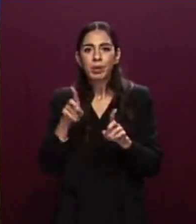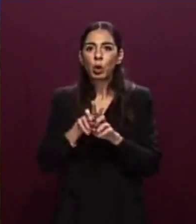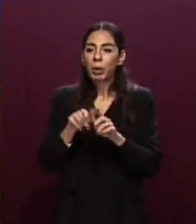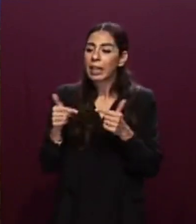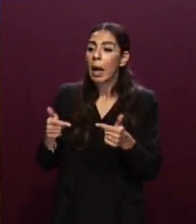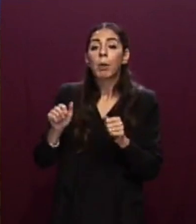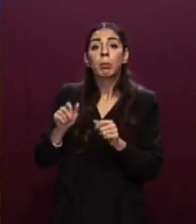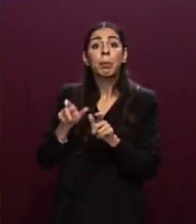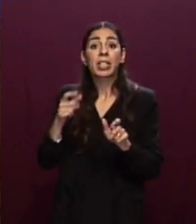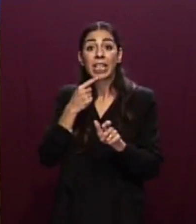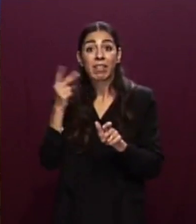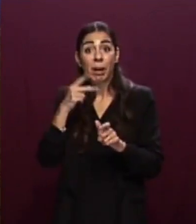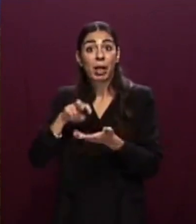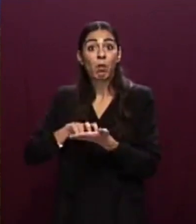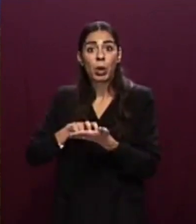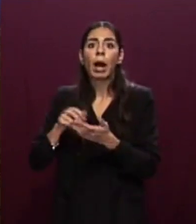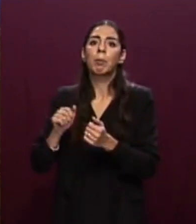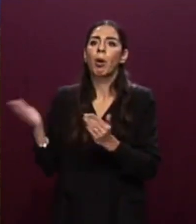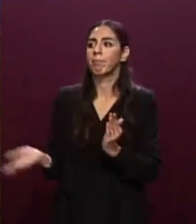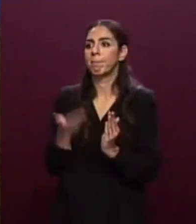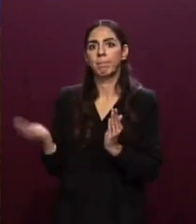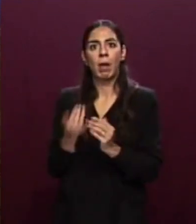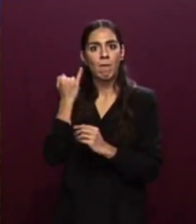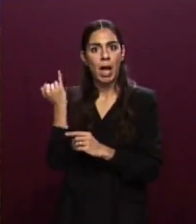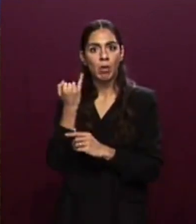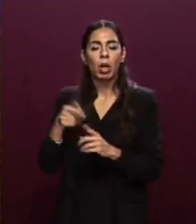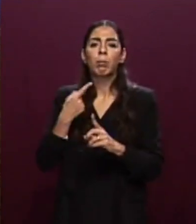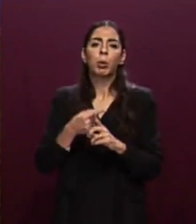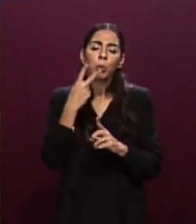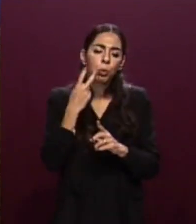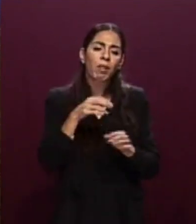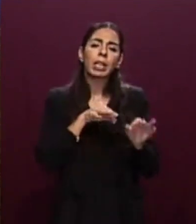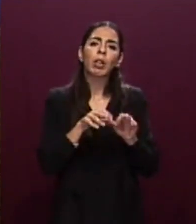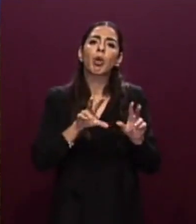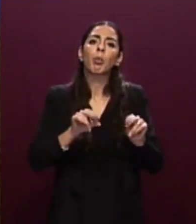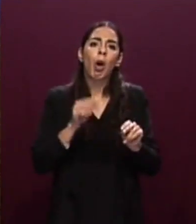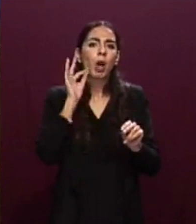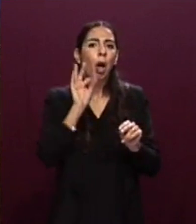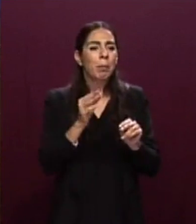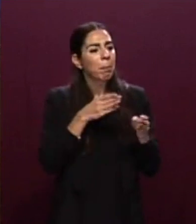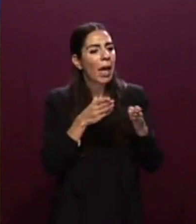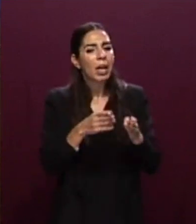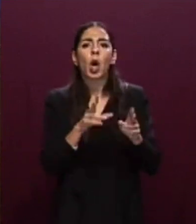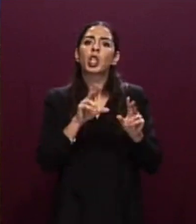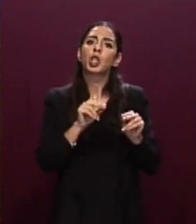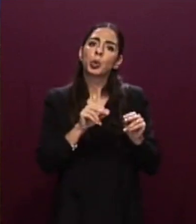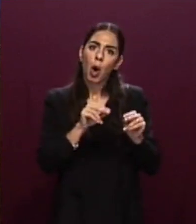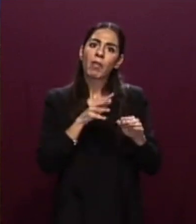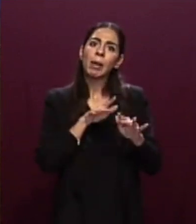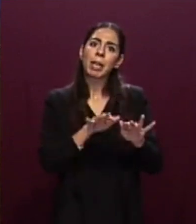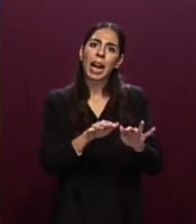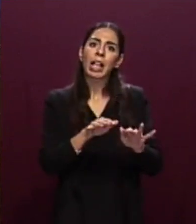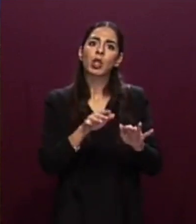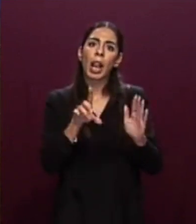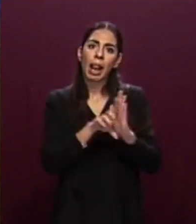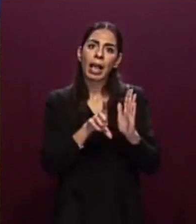persone vulnerabili, sia per verificare possibili strategie per utilizzare percorsi di migrazione legale come leva nei confronti Paesi terzi di